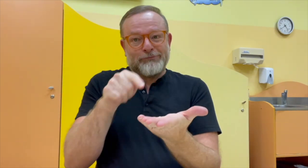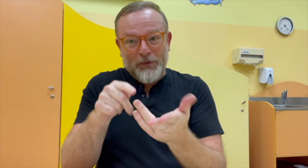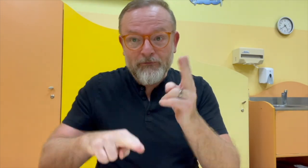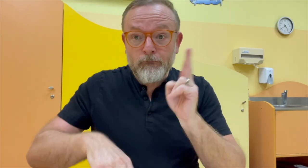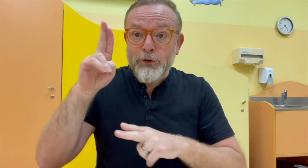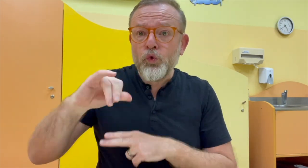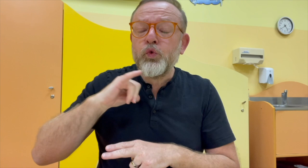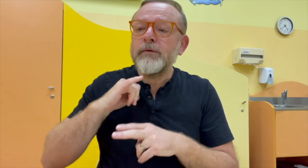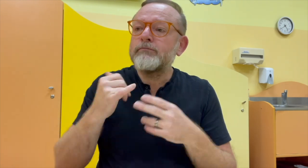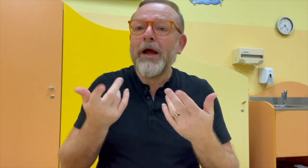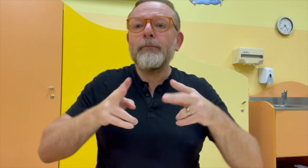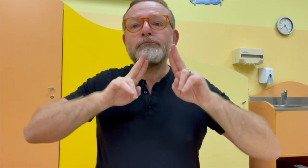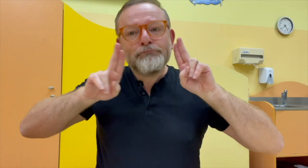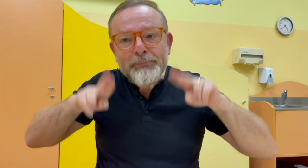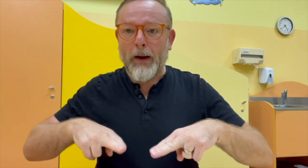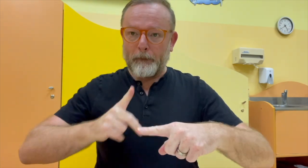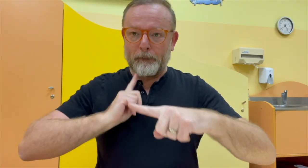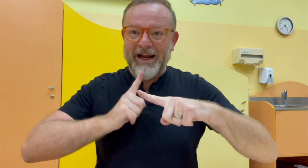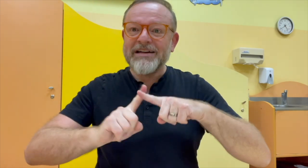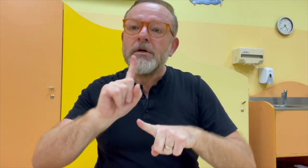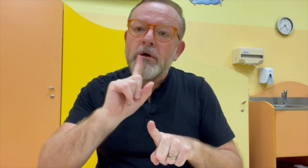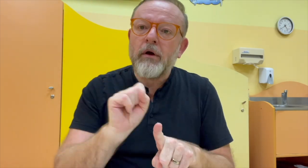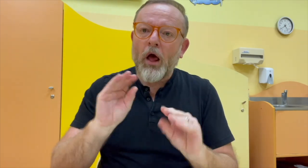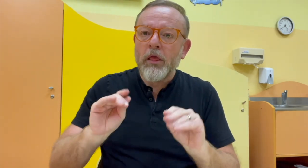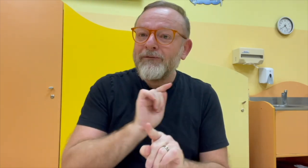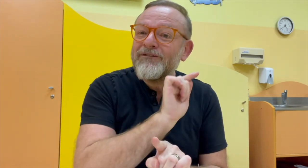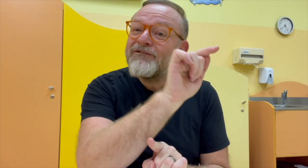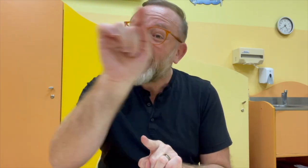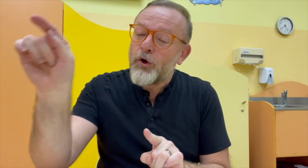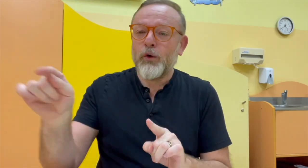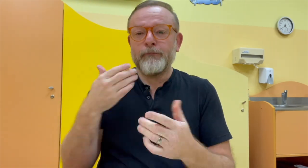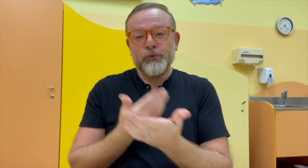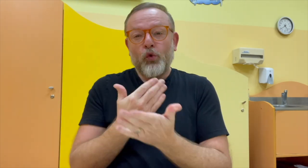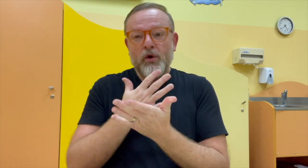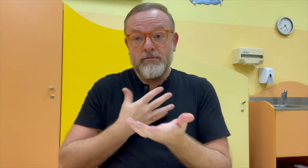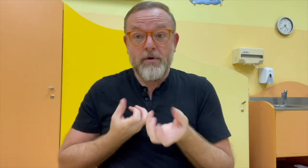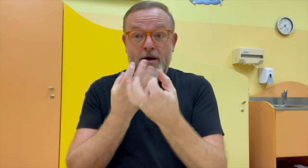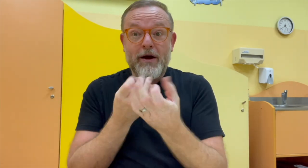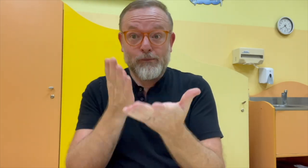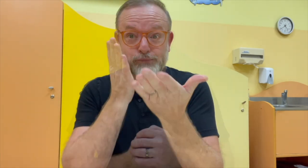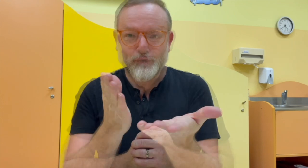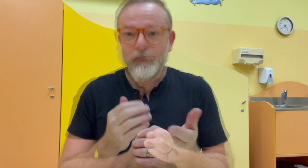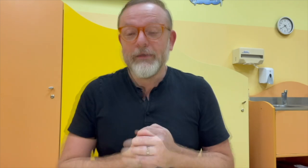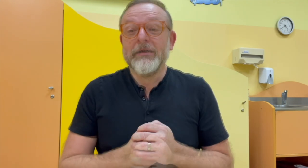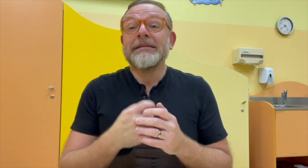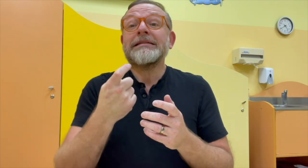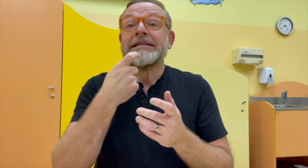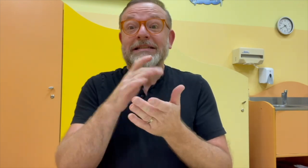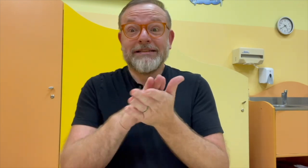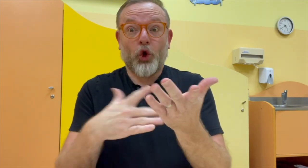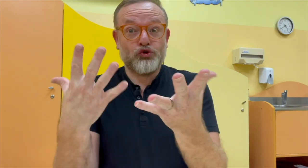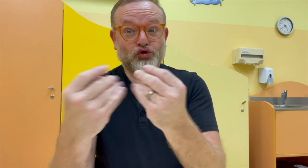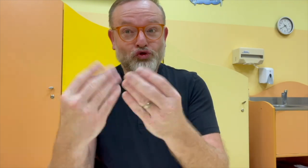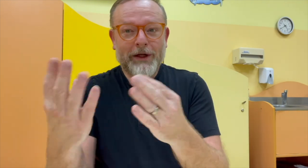A tyto informace se vám pokusím předat. Jsou to hodně praktické a reálné situace, které věřím,